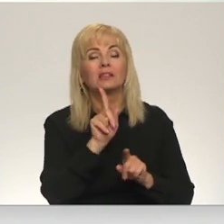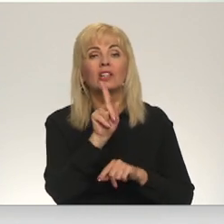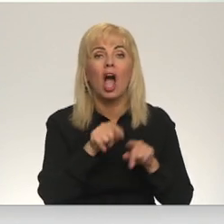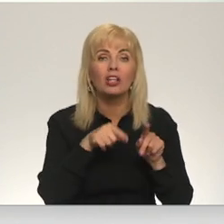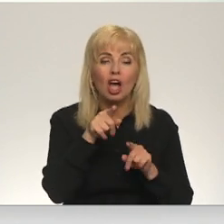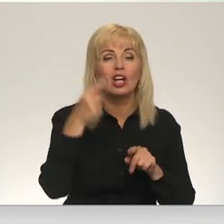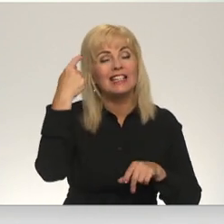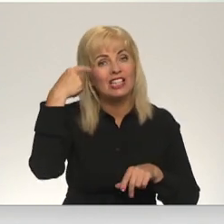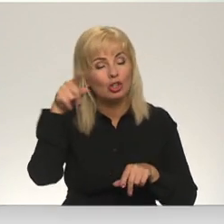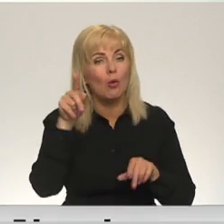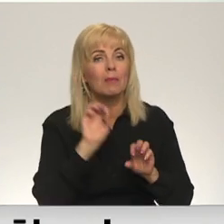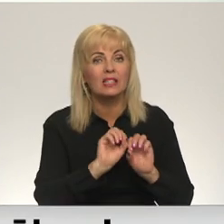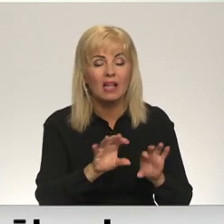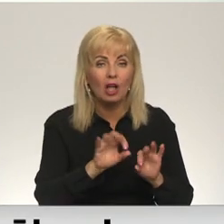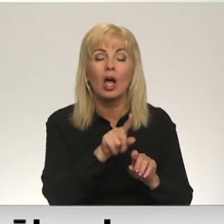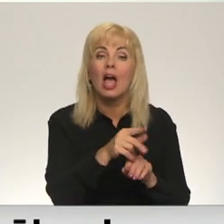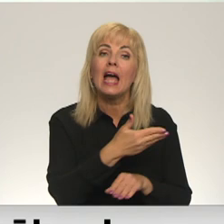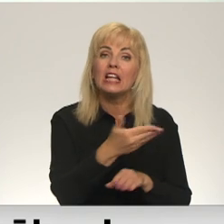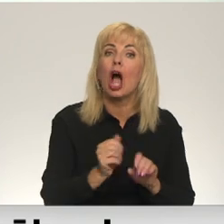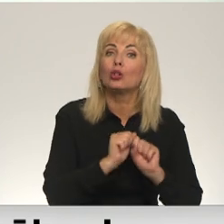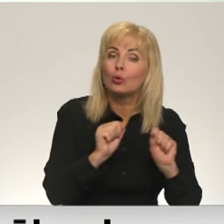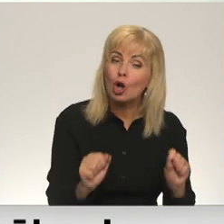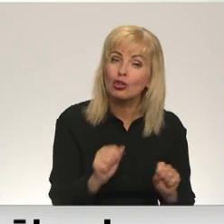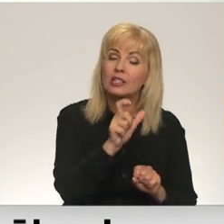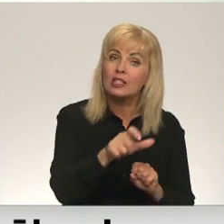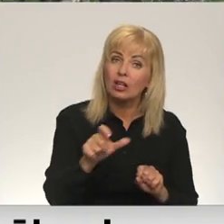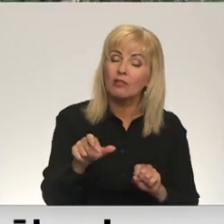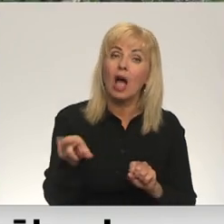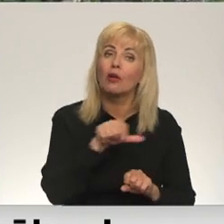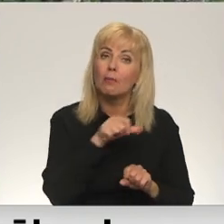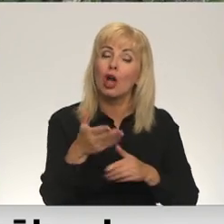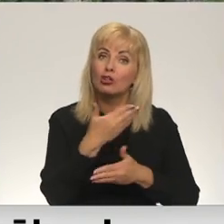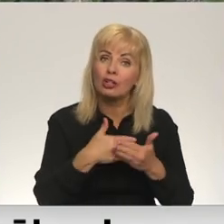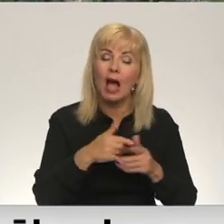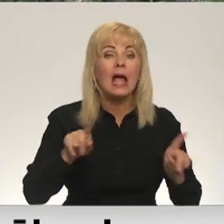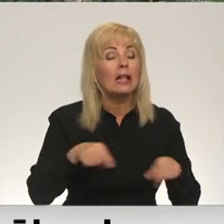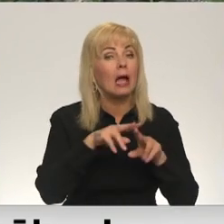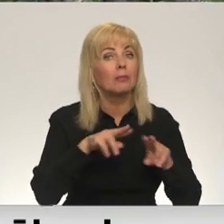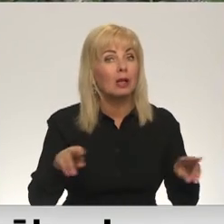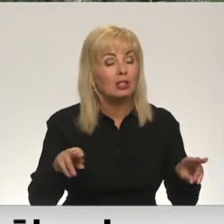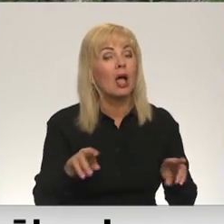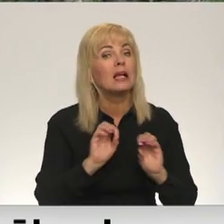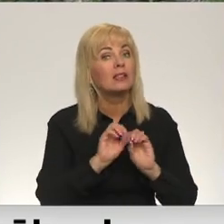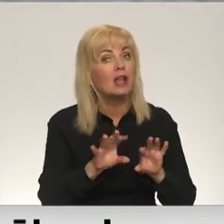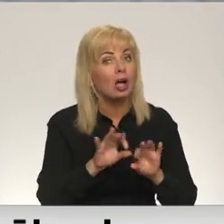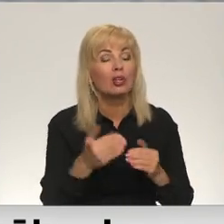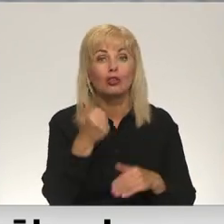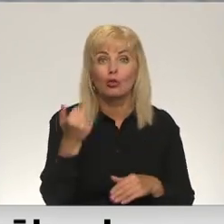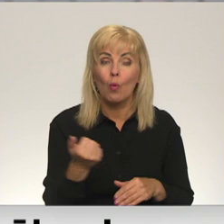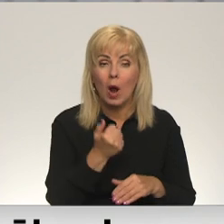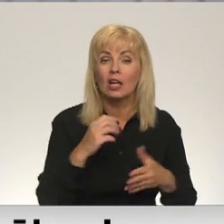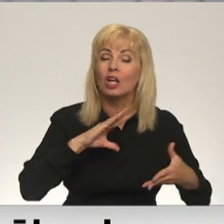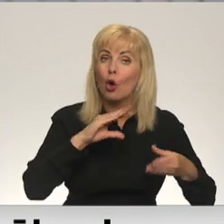malē, un arī iedrošinās pašu cilvēku ar invaliditāti. Labklājības ministrija RETV arī norāda, ka šogad ar